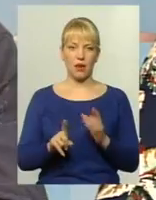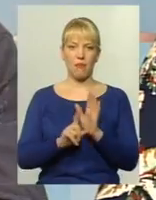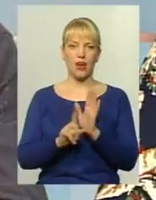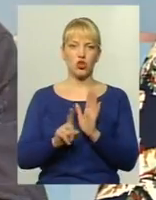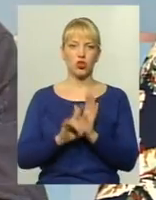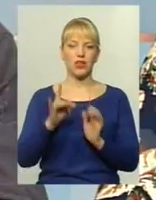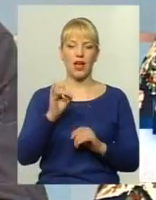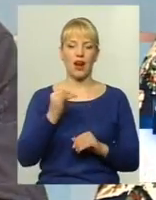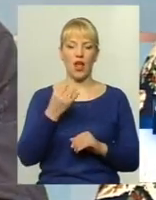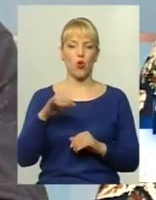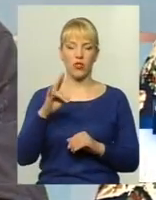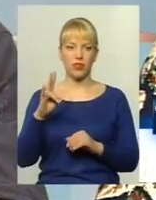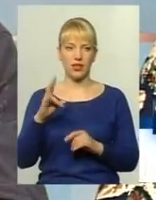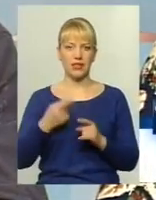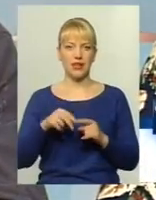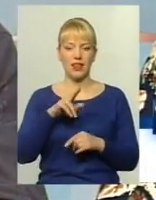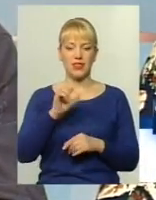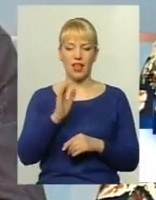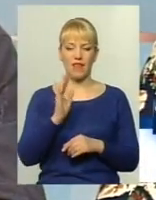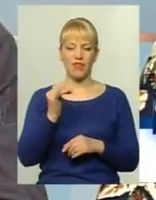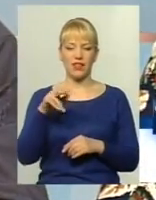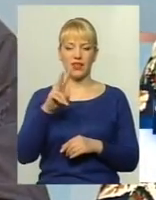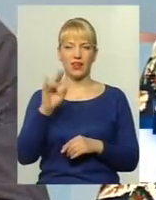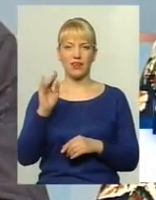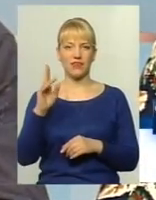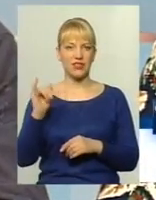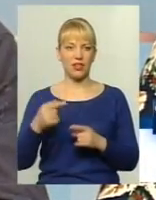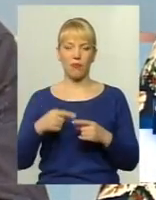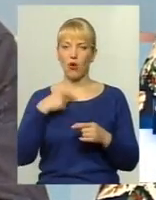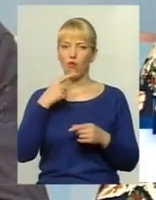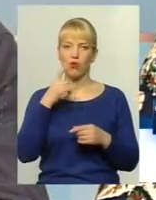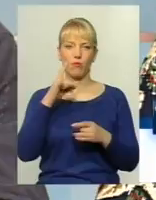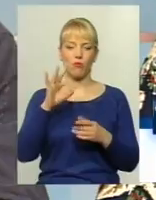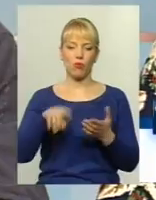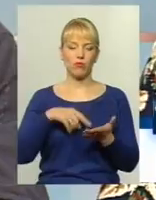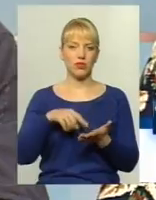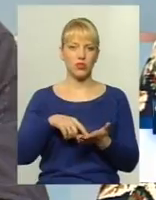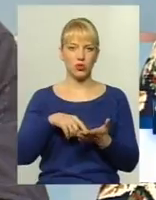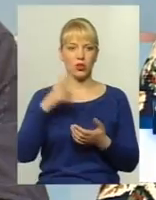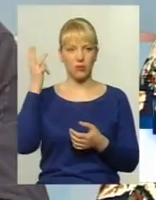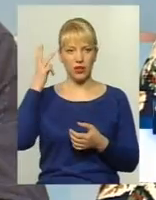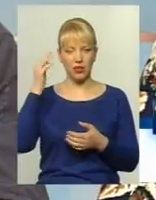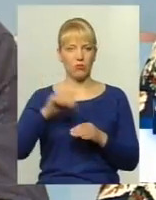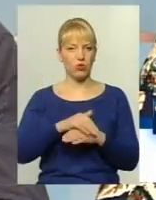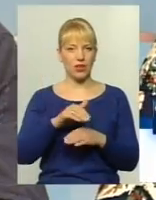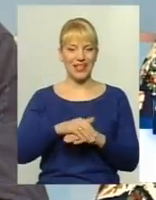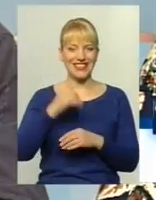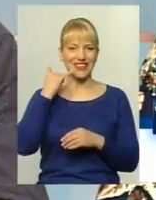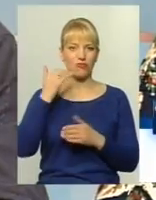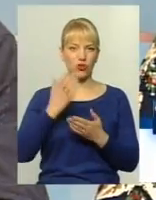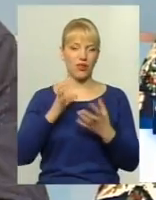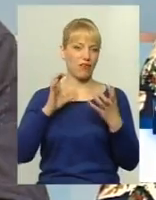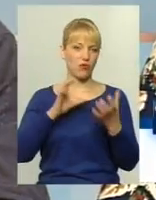районний. Давидківці. Ми на теперішній, на даний час розглядуємо місто Хмельницький. Будь ласка, телефон є в автобусі.